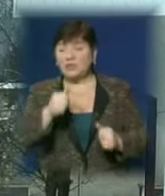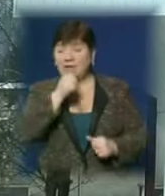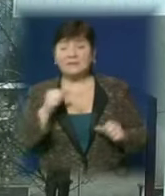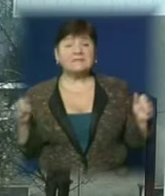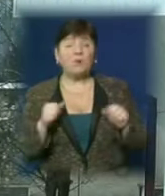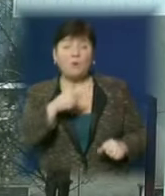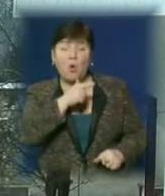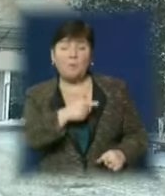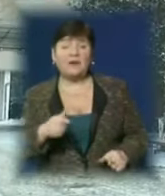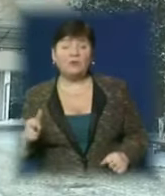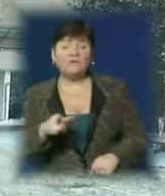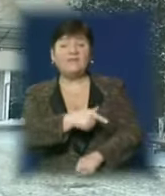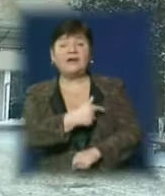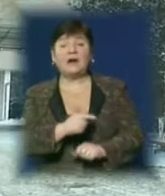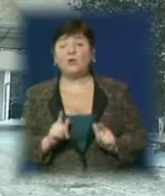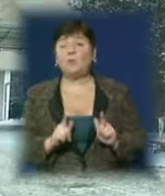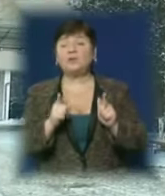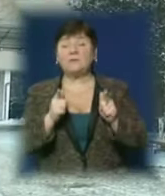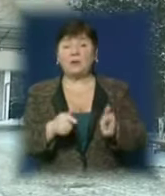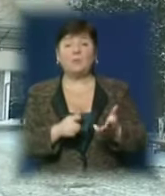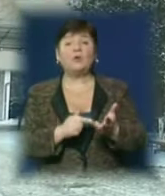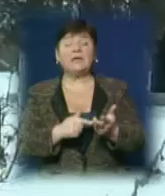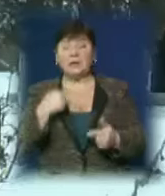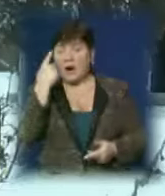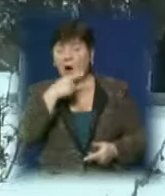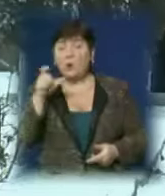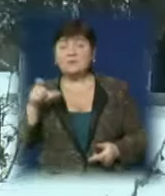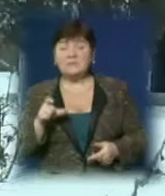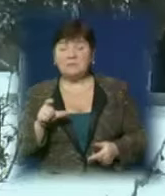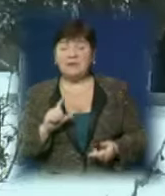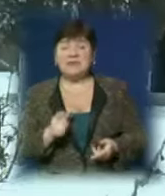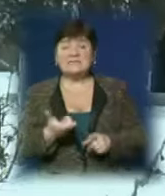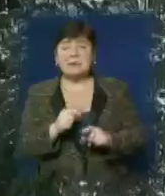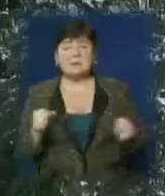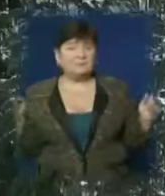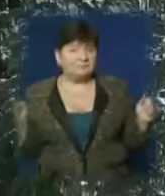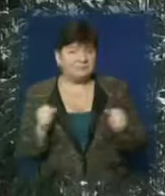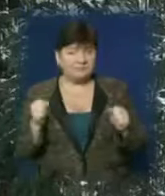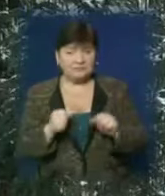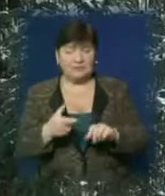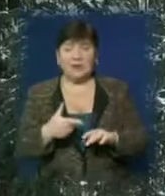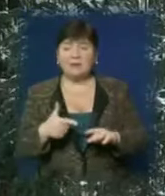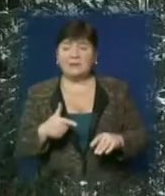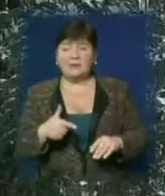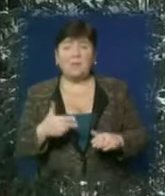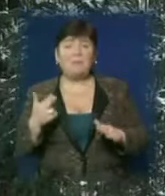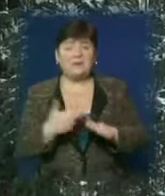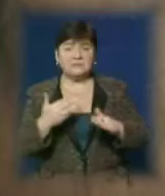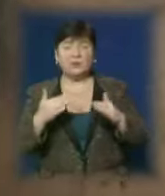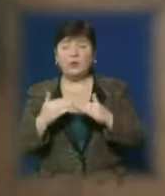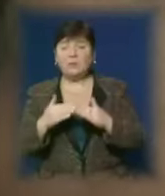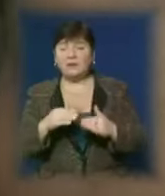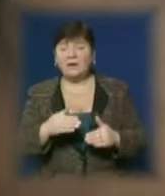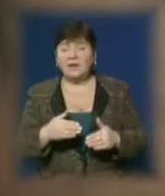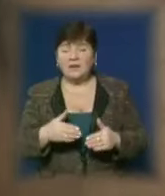зимового періоду в лікарню потрапляють покілька осіб із переохолодження. Здебільшого це безхатчинки, які до того